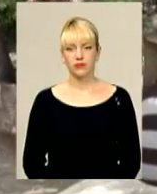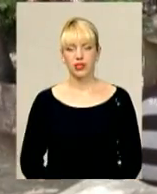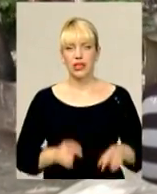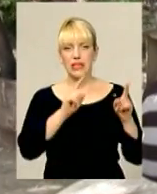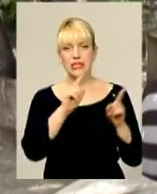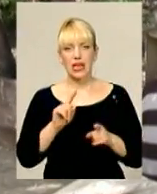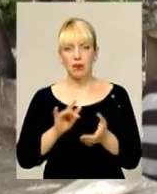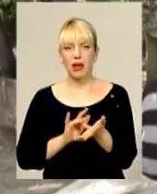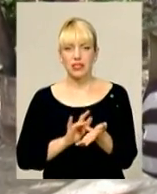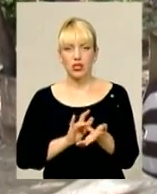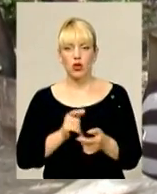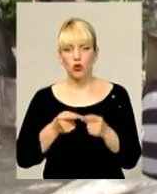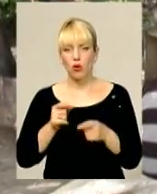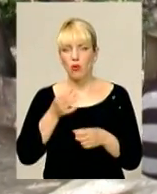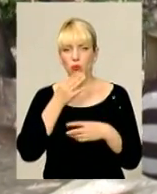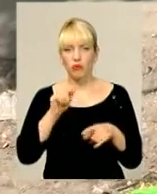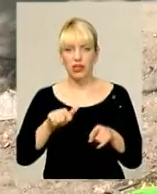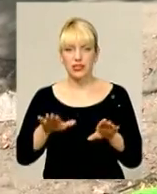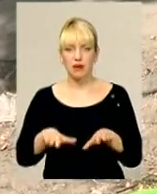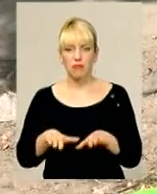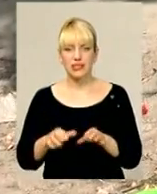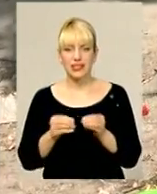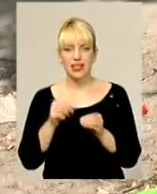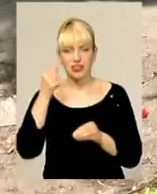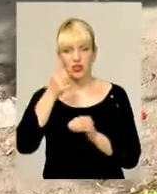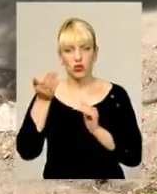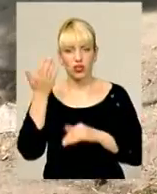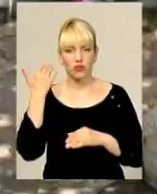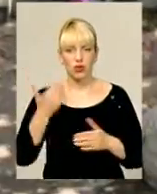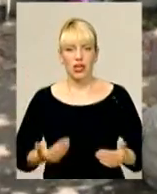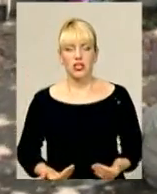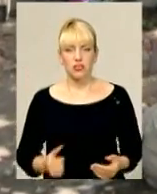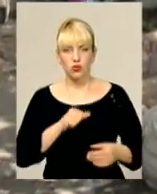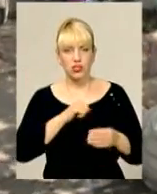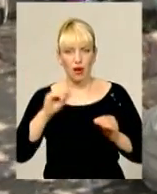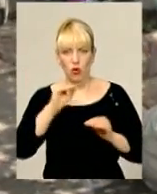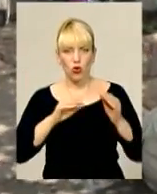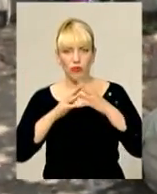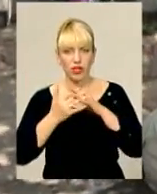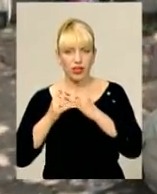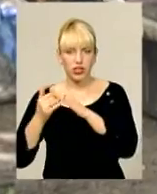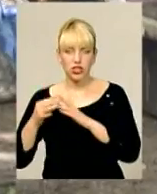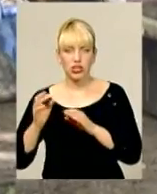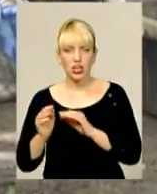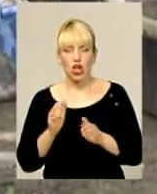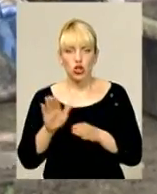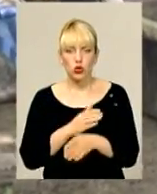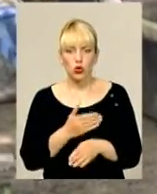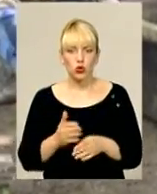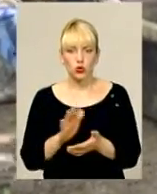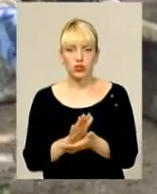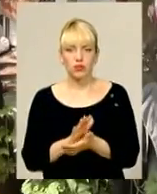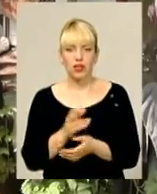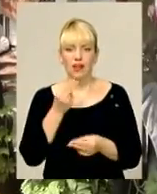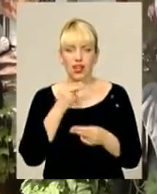Закарпатські роми облюбували це місце ще 10 років тому. Живуть у саморобних хишках, сортують сміття на полігоні. Найкращі знахідки